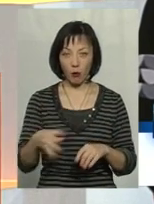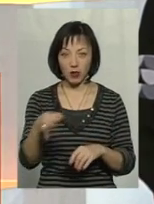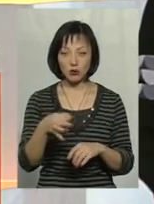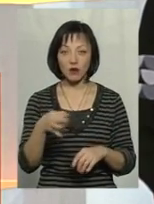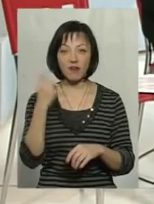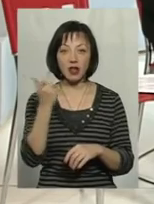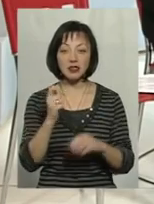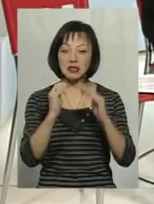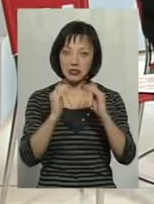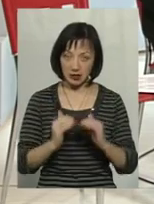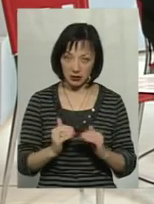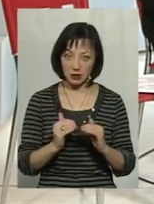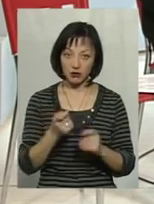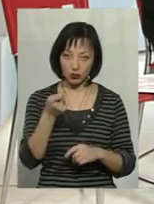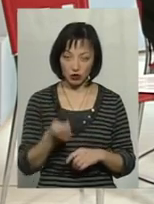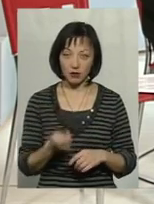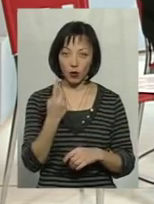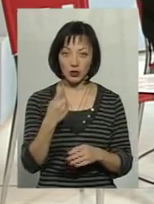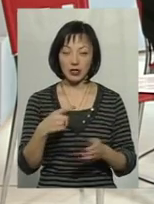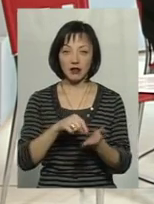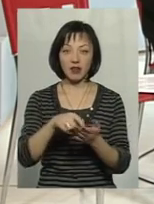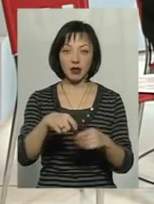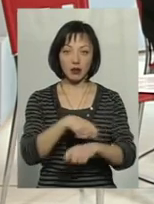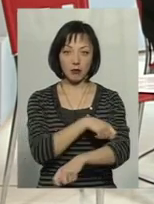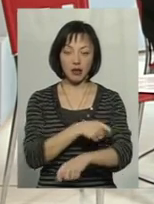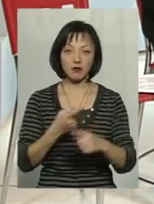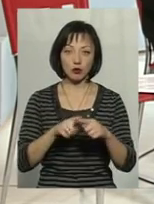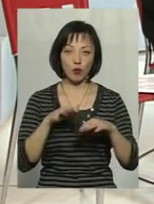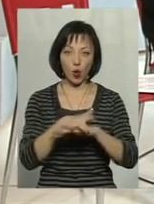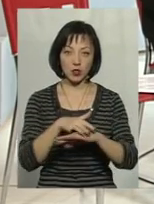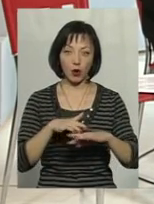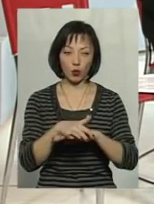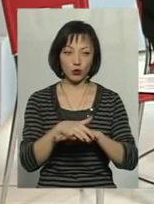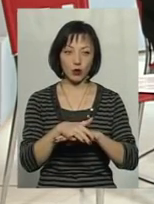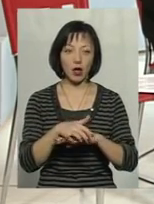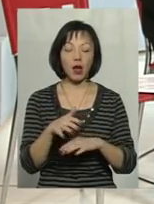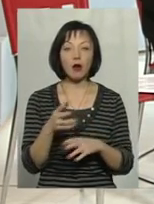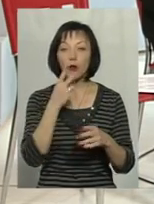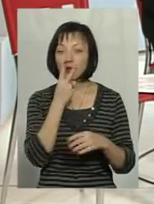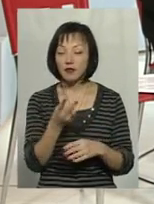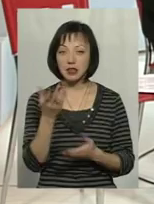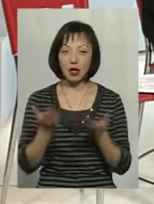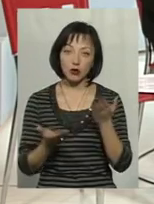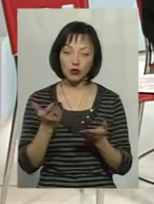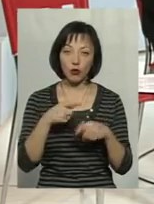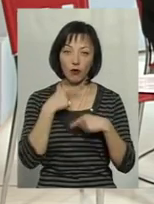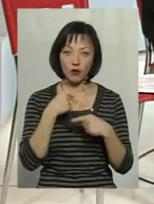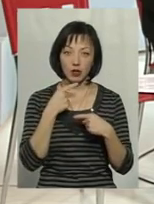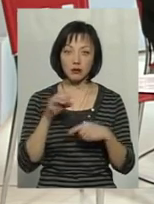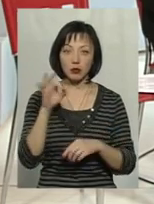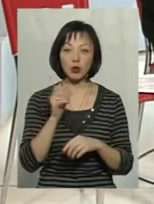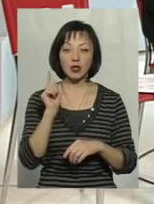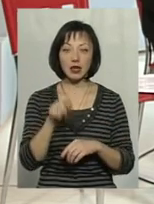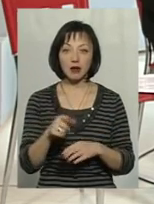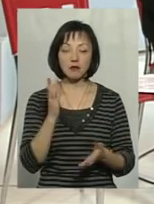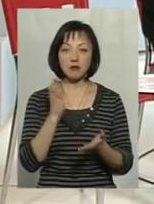вони знизили собівартість за один квадратний метр в цьому розрахунку. Подивіться, якщо говорити про те, що